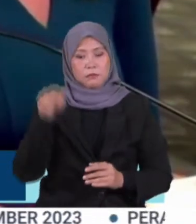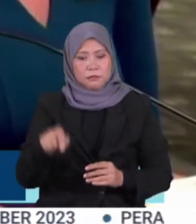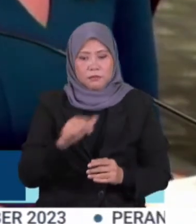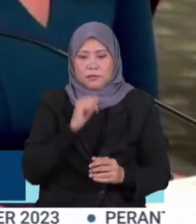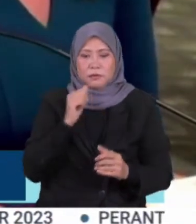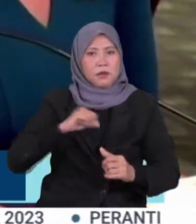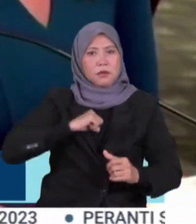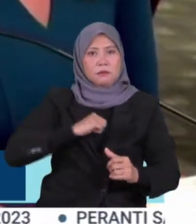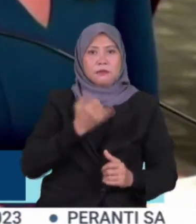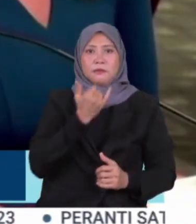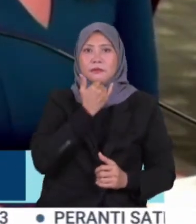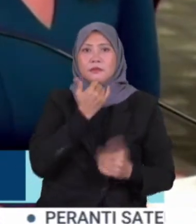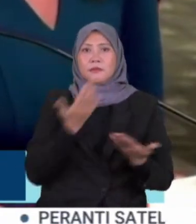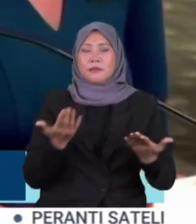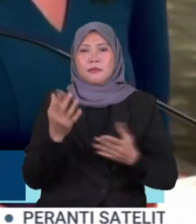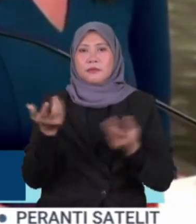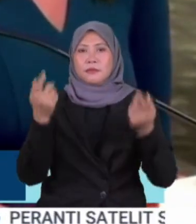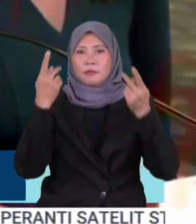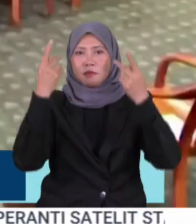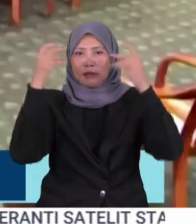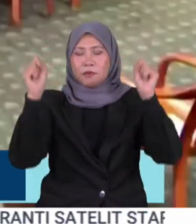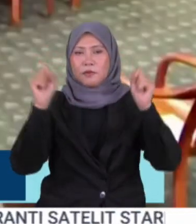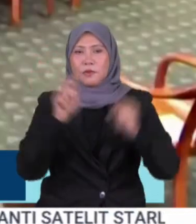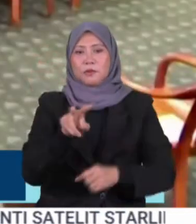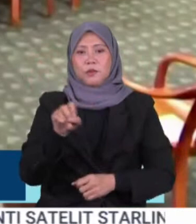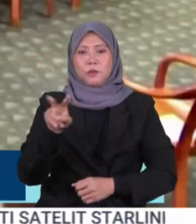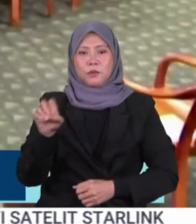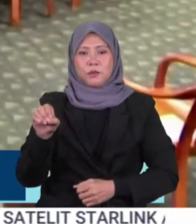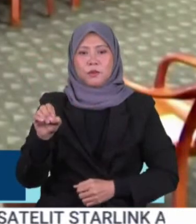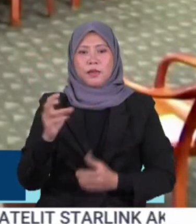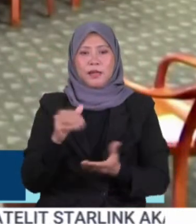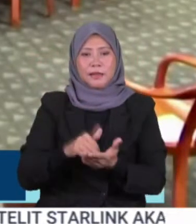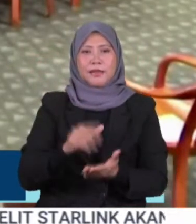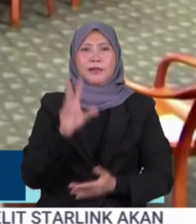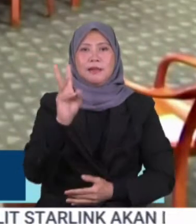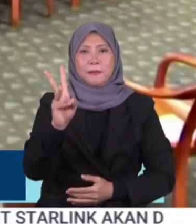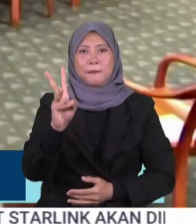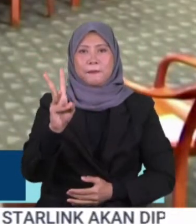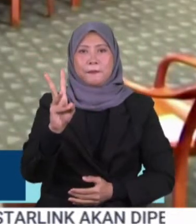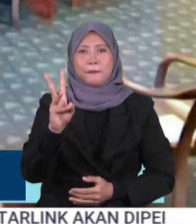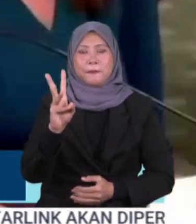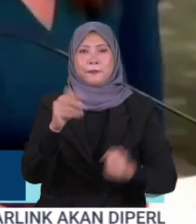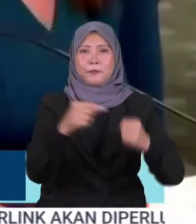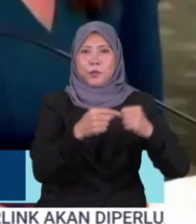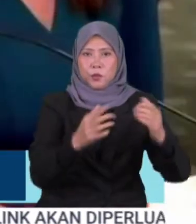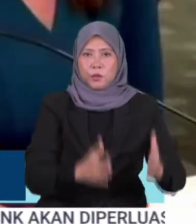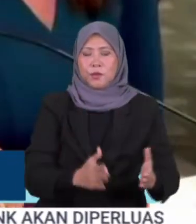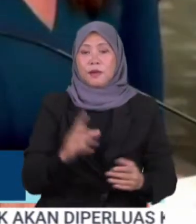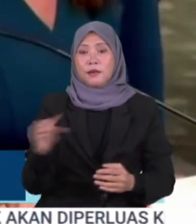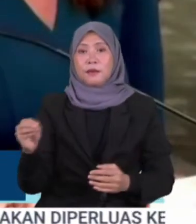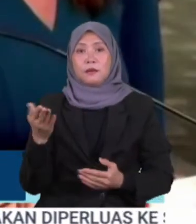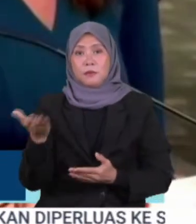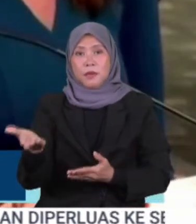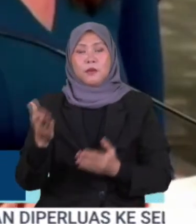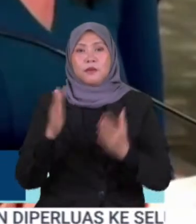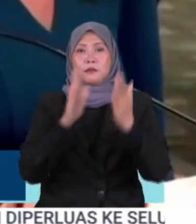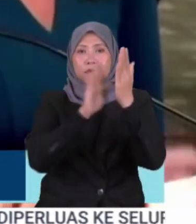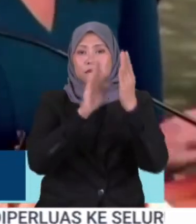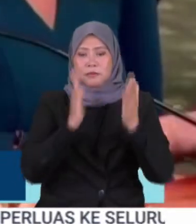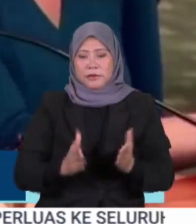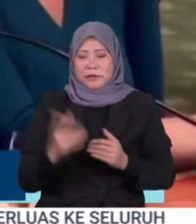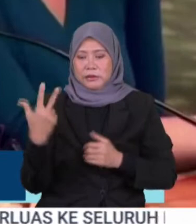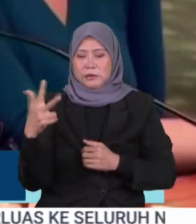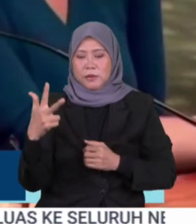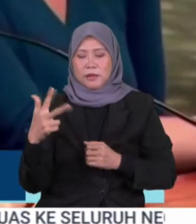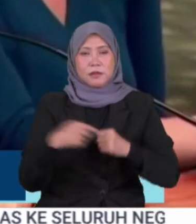menjejaskan pilihan raya Presiden 2020 bersama enam lagi defenden Jelani mendepang 13 pertuduhan